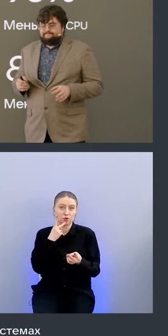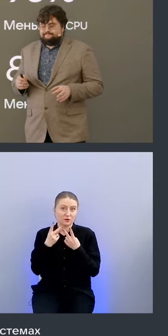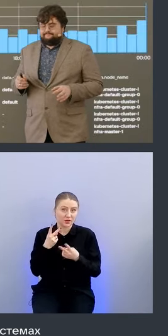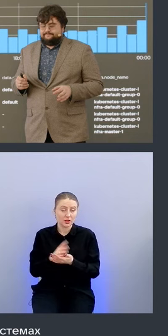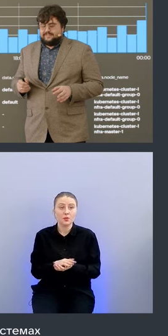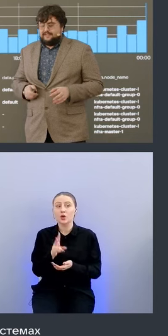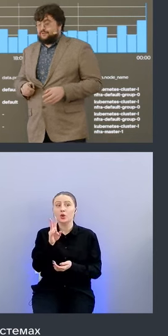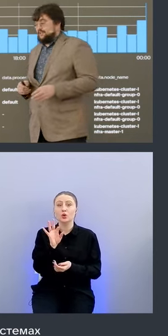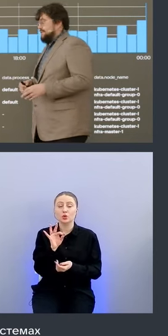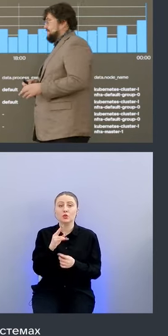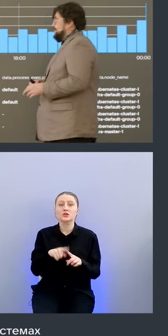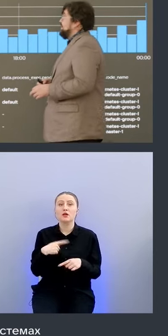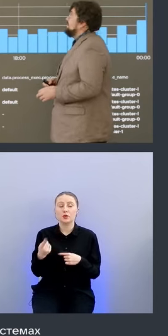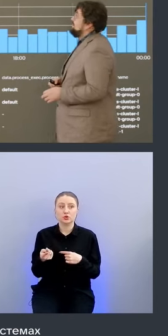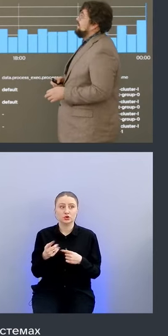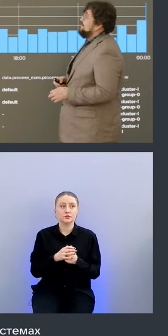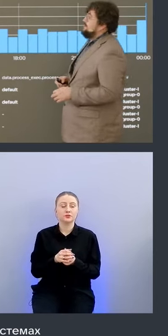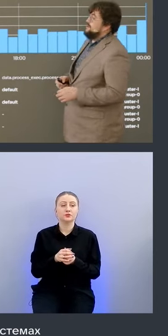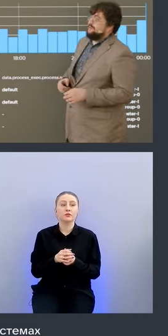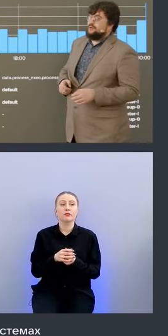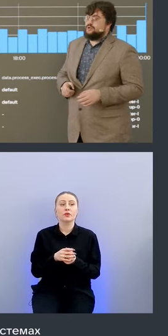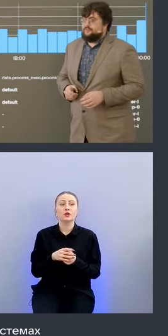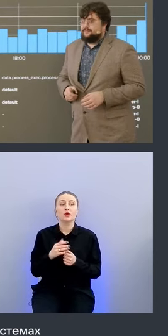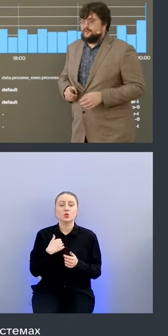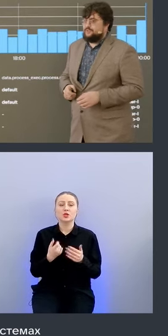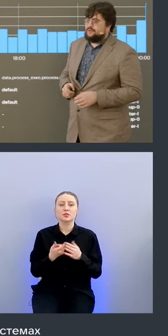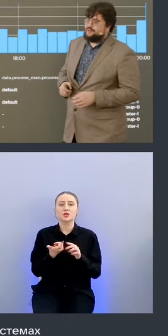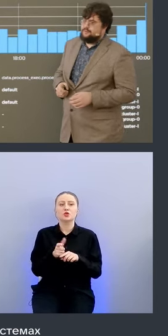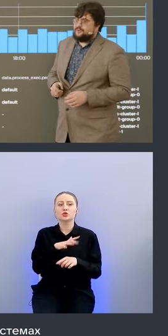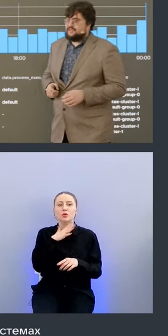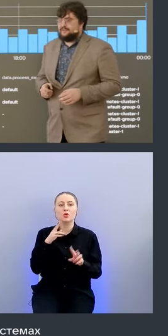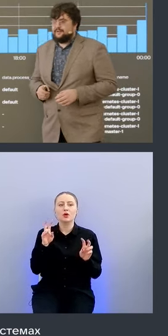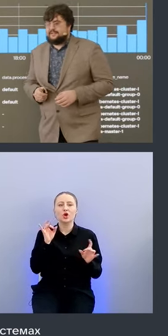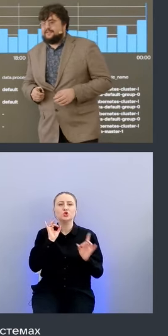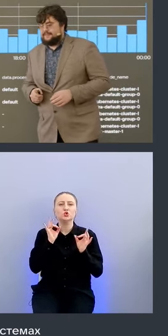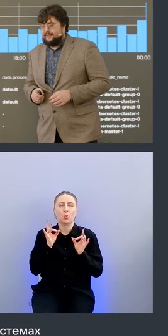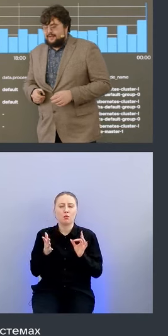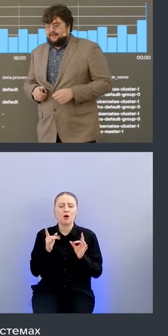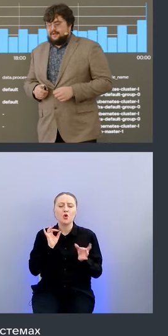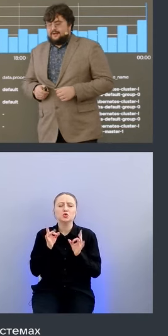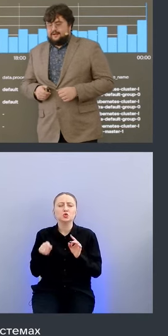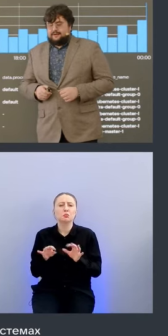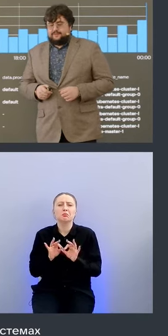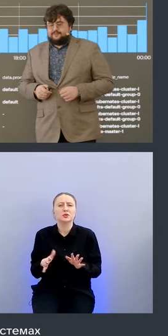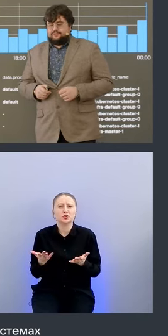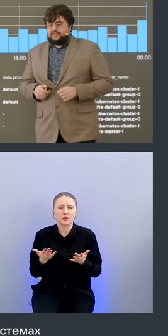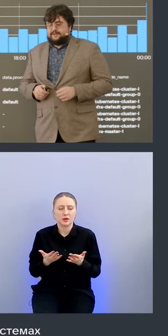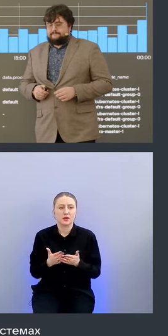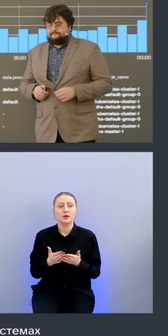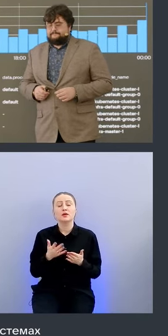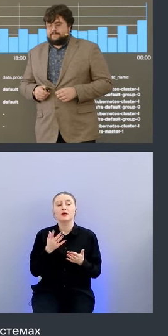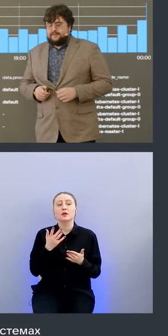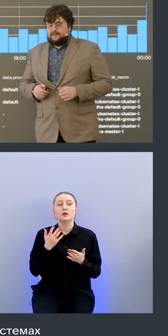следующее у нас появилось слишком много шума почему этот шум вообще стал происходить потому